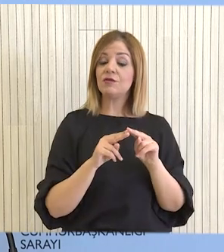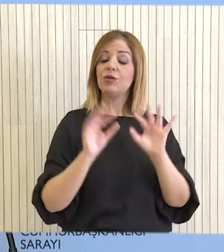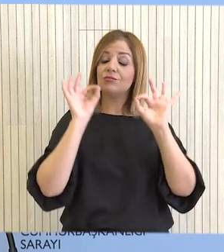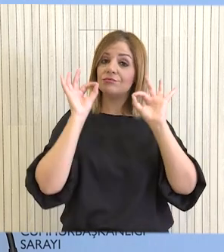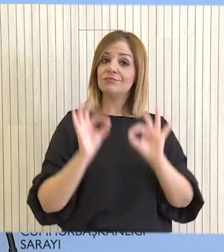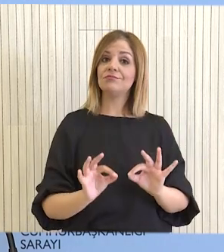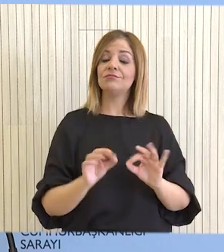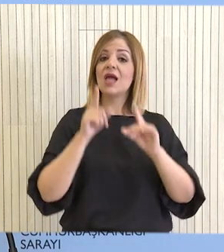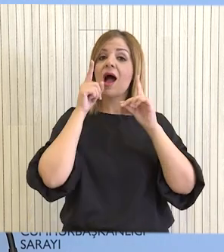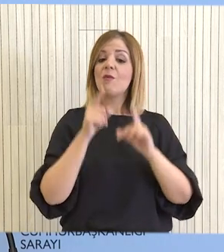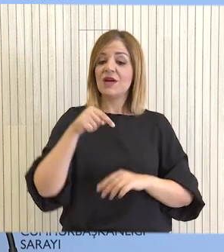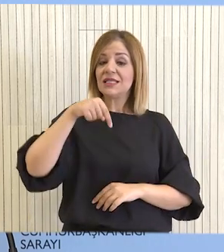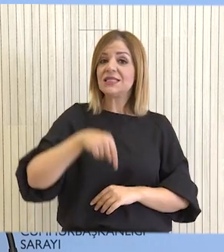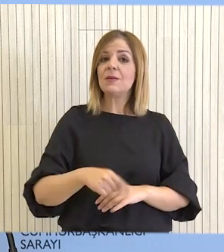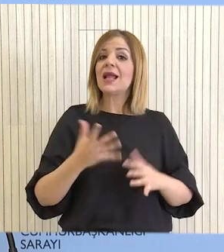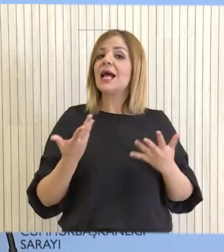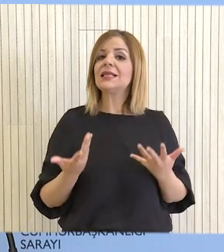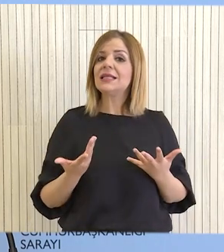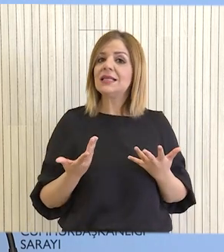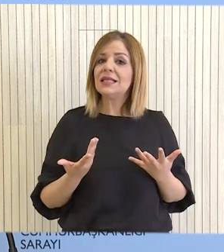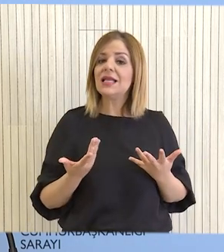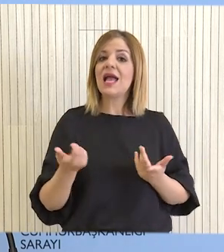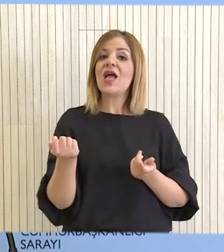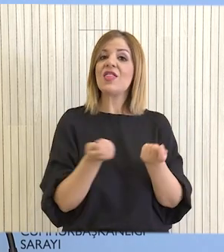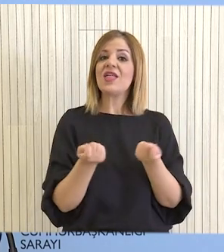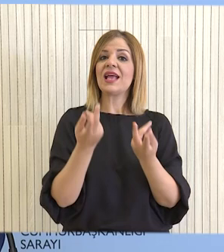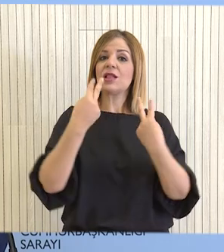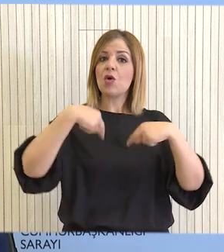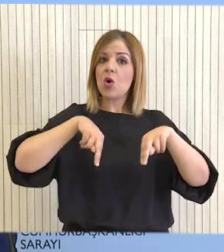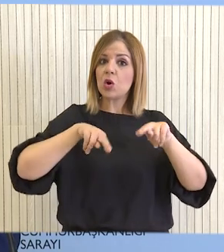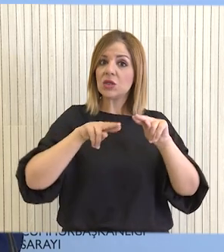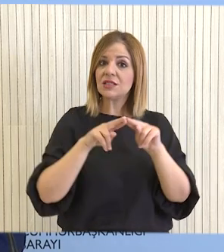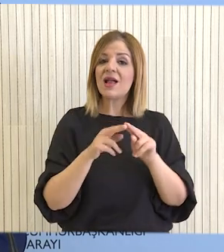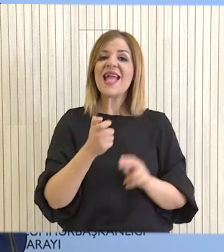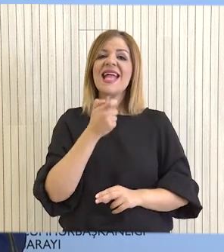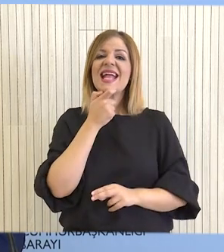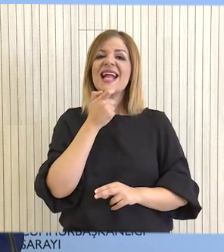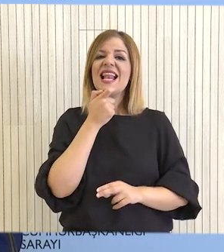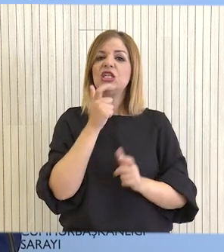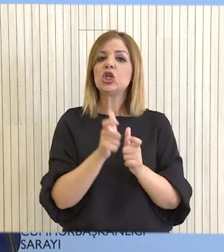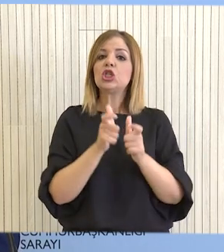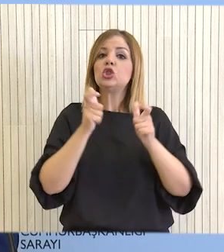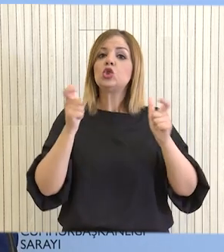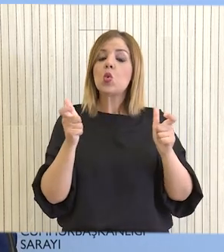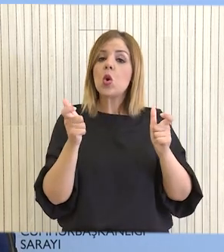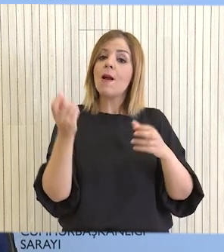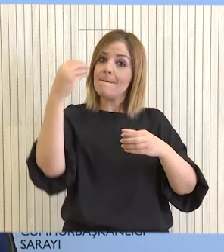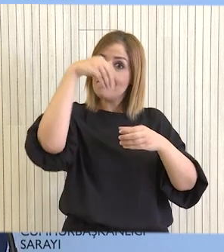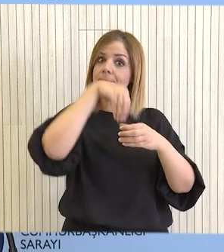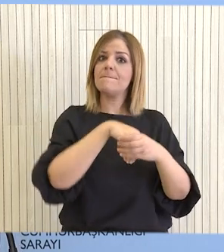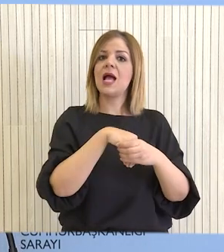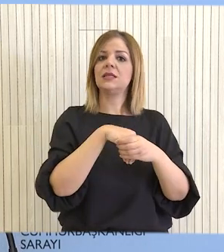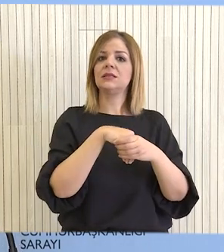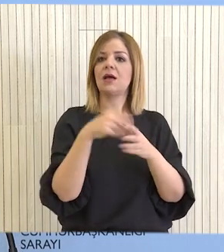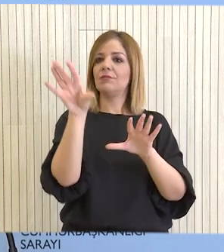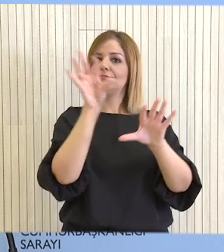πλαισίου, αποφάσισε σήμερα όπως συμπεριληφθεί και το δικητικό συμβούλιο του English School στις αρμοδιοίτες του Γνωμοδοτικού Συμβουλίου, έτοιμα